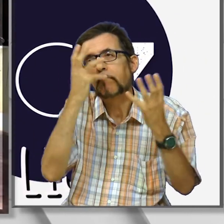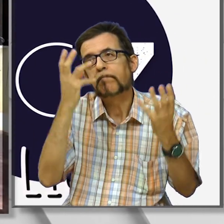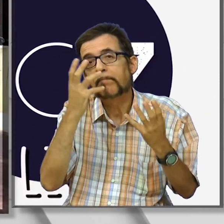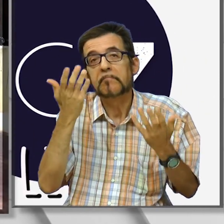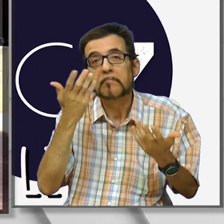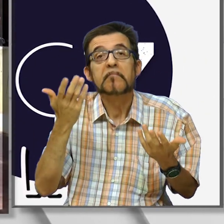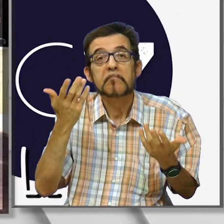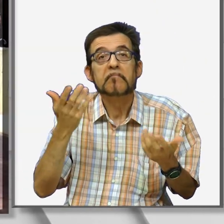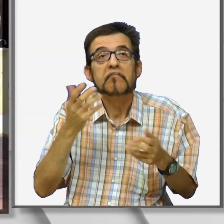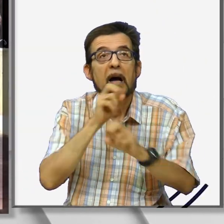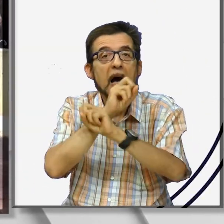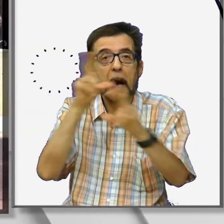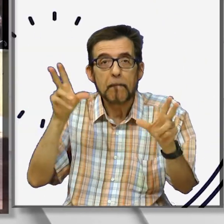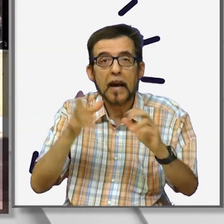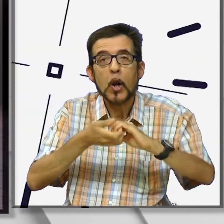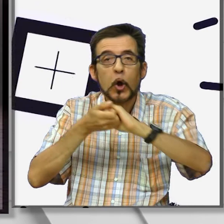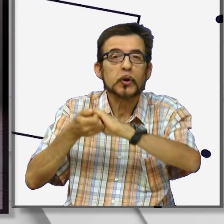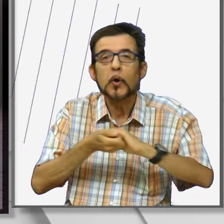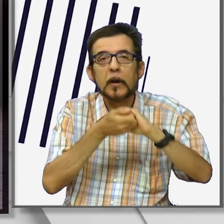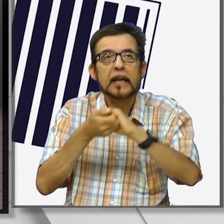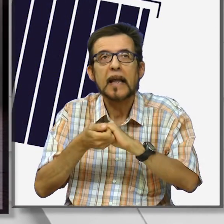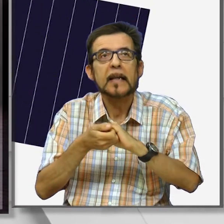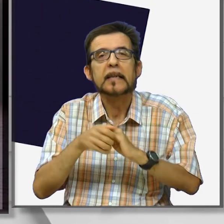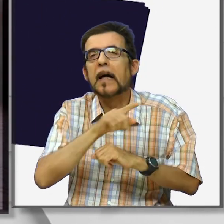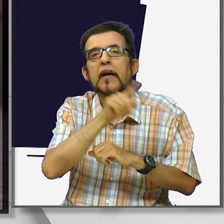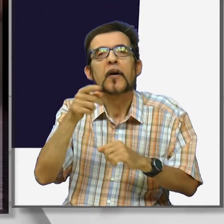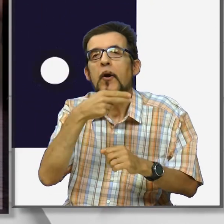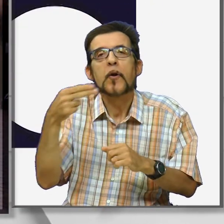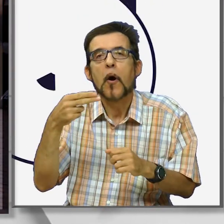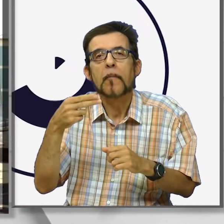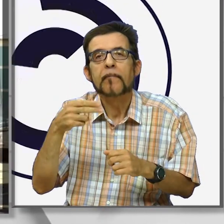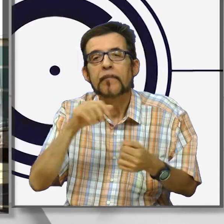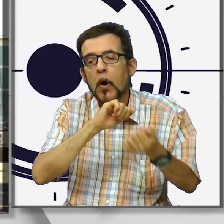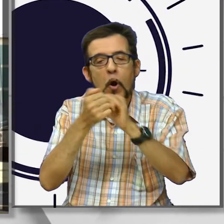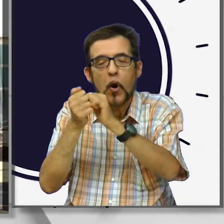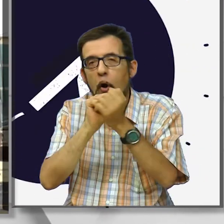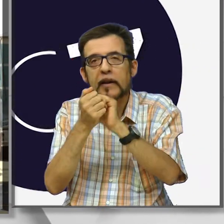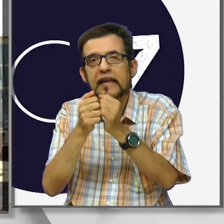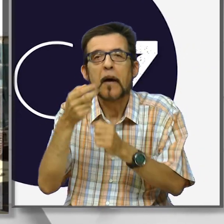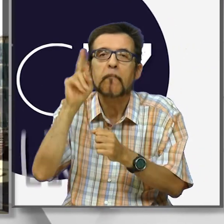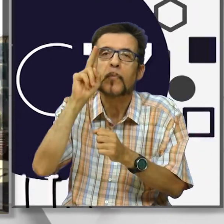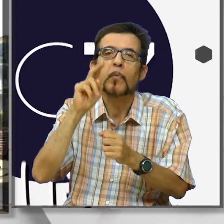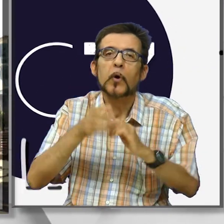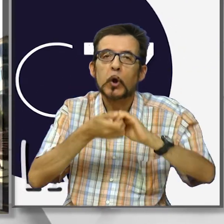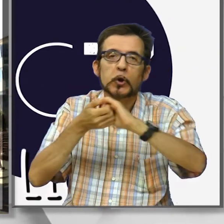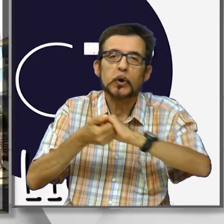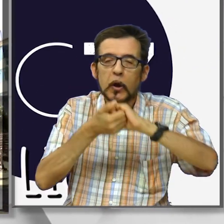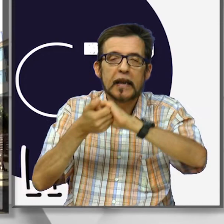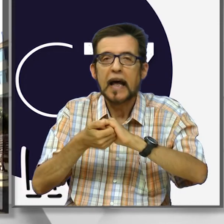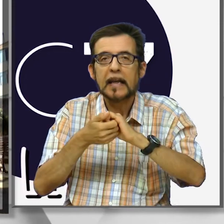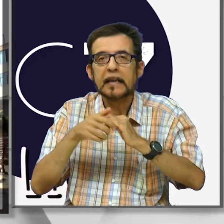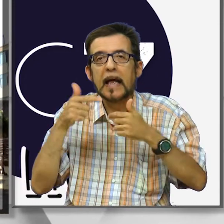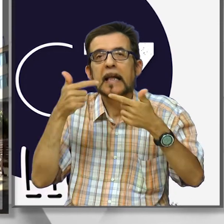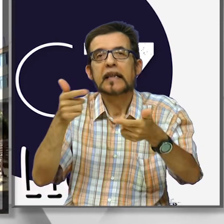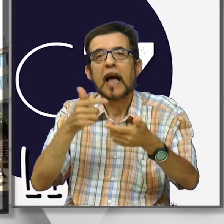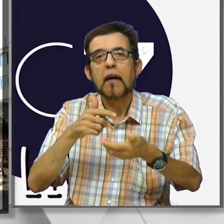uno slogan, un appello alla solidarietà, come lo chiamerebbe lei? Lottiamo per una maggiore solidarietà, diamo il nostro contributo per la